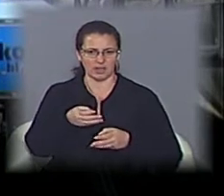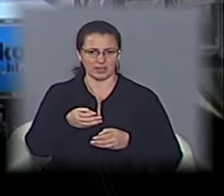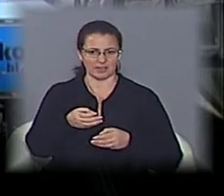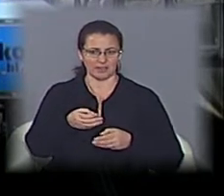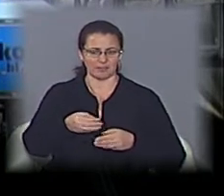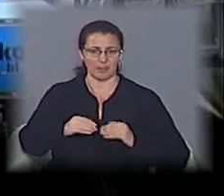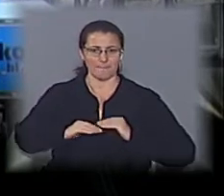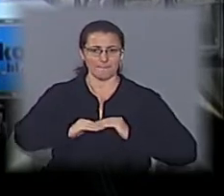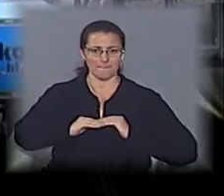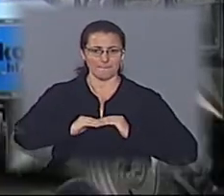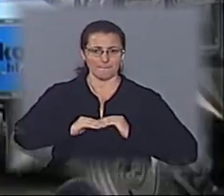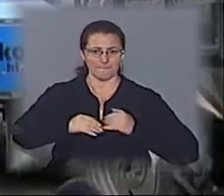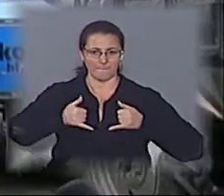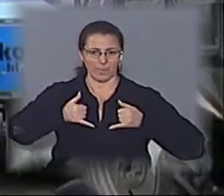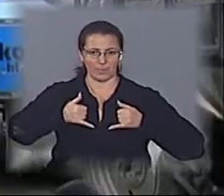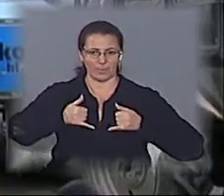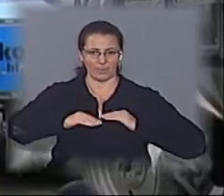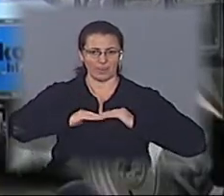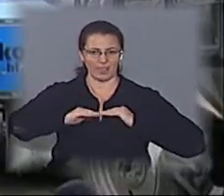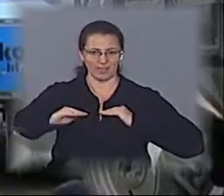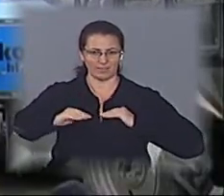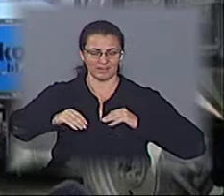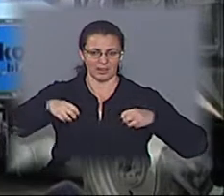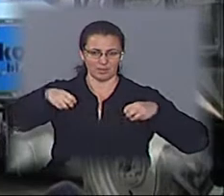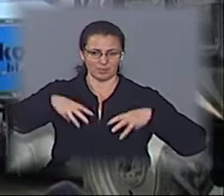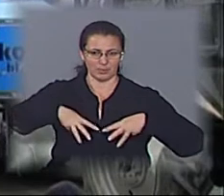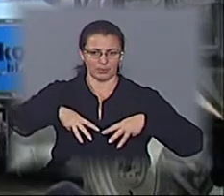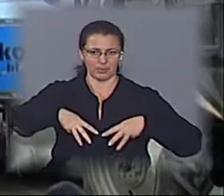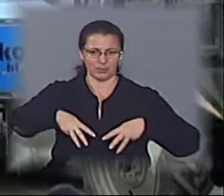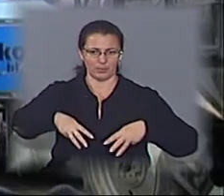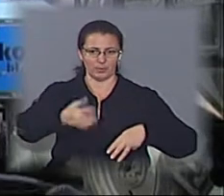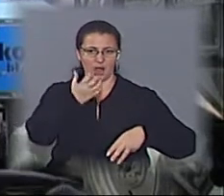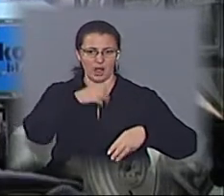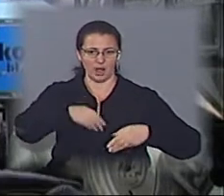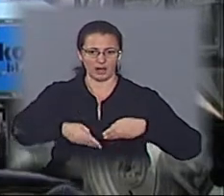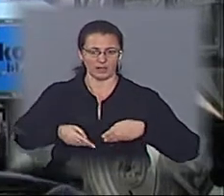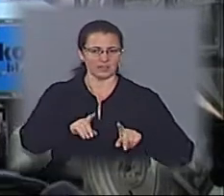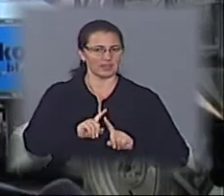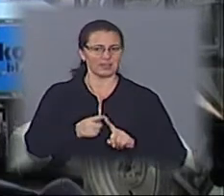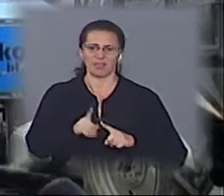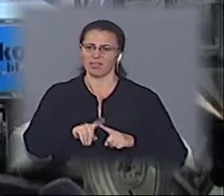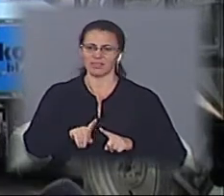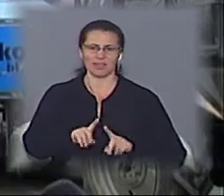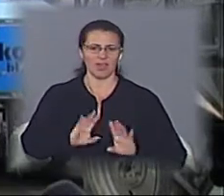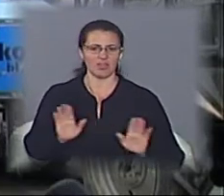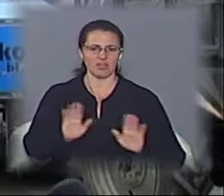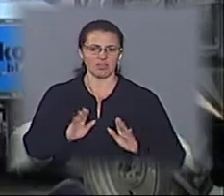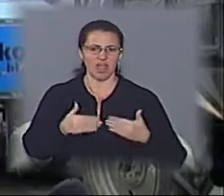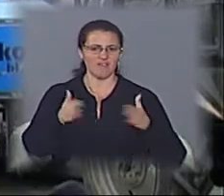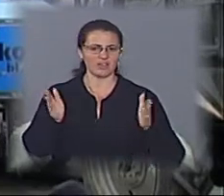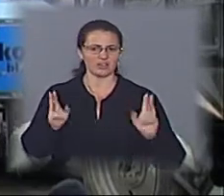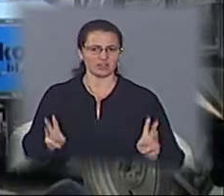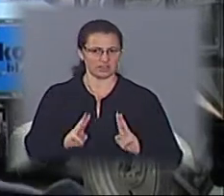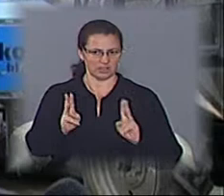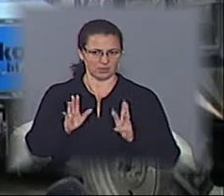плита з ультра-червоними променями. Це не є відкритий вогонь, який може пошкодити бітум, як такий.